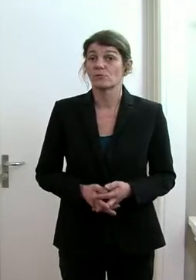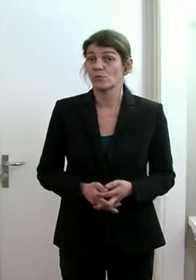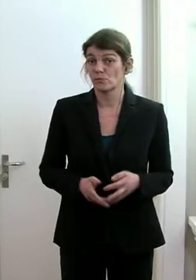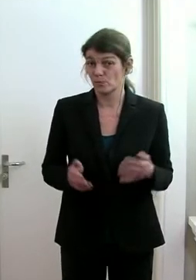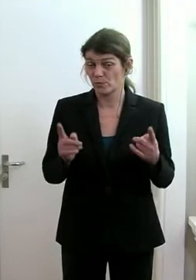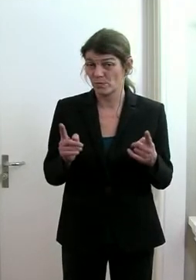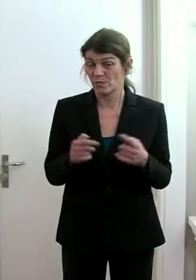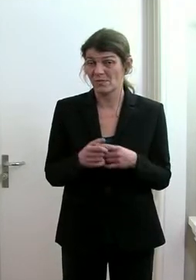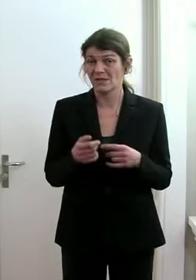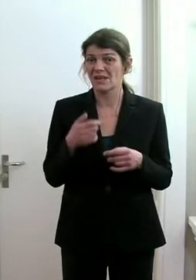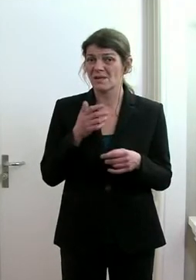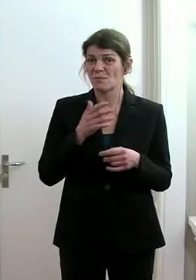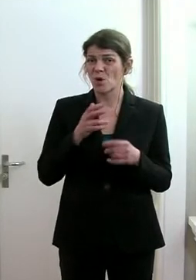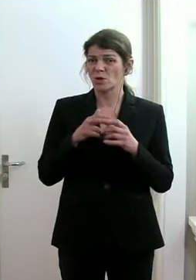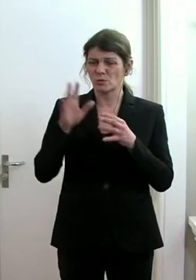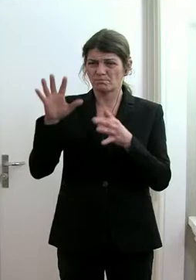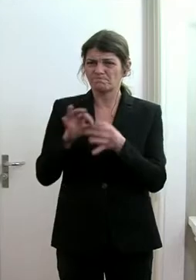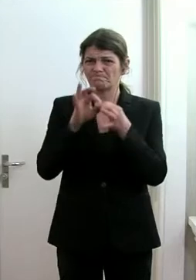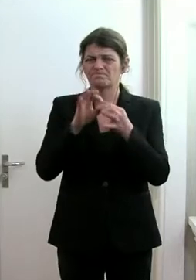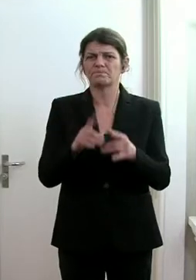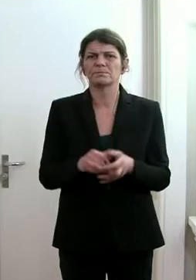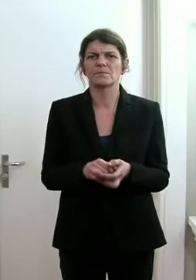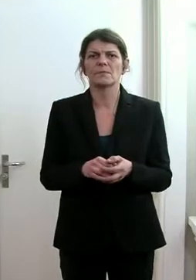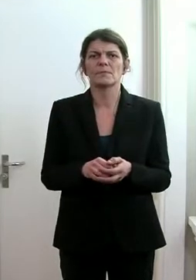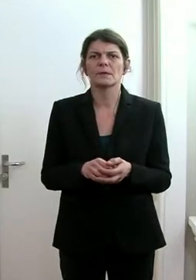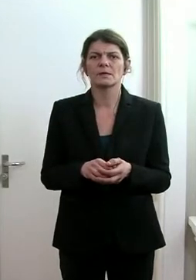Da möchte ich gerade noch anknüpfen.